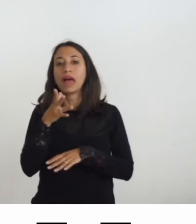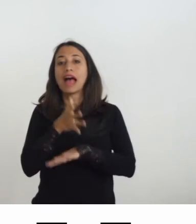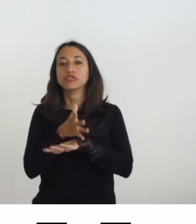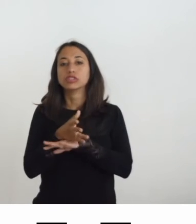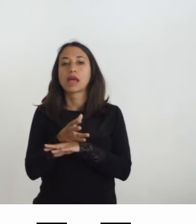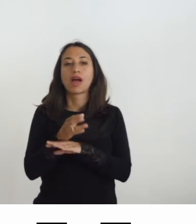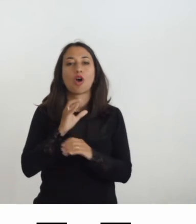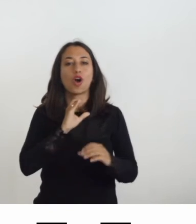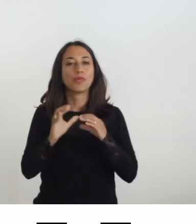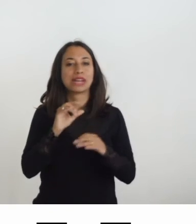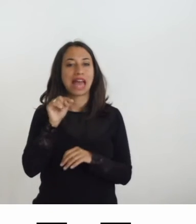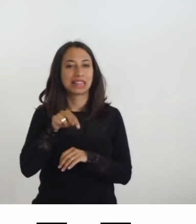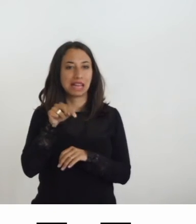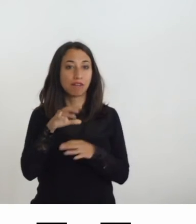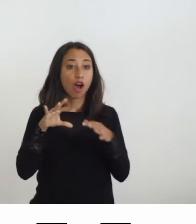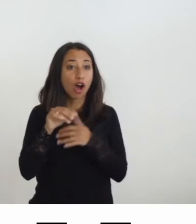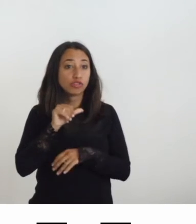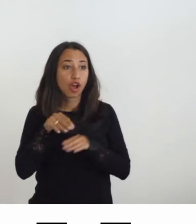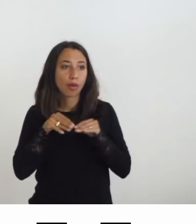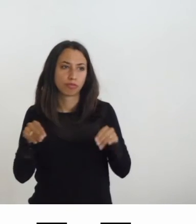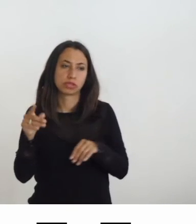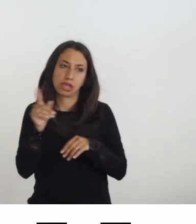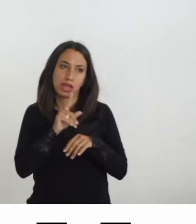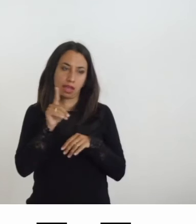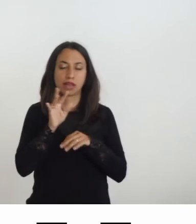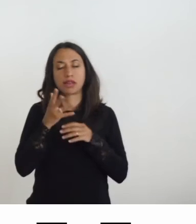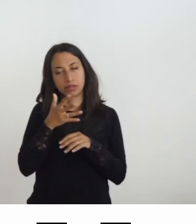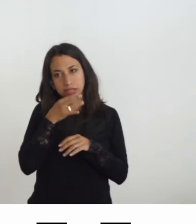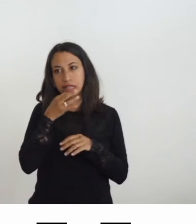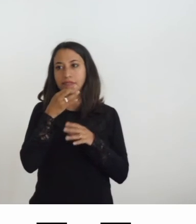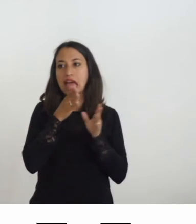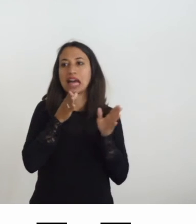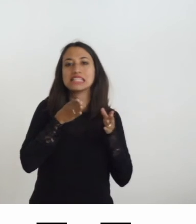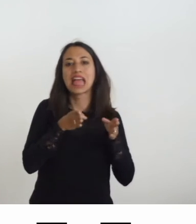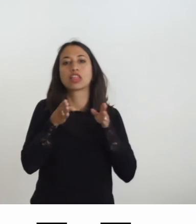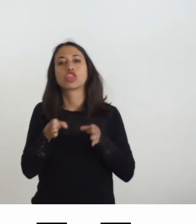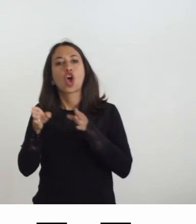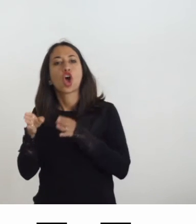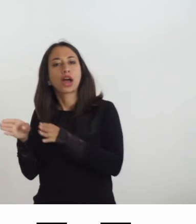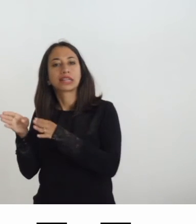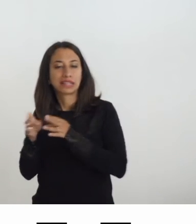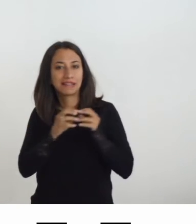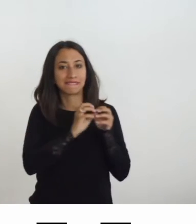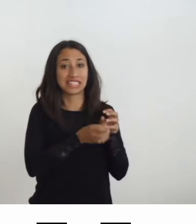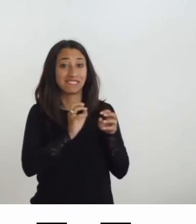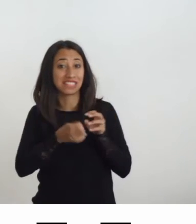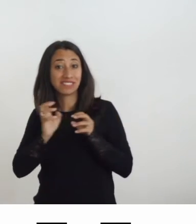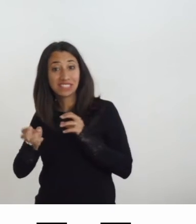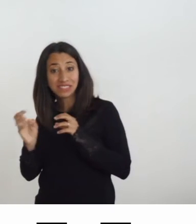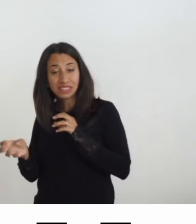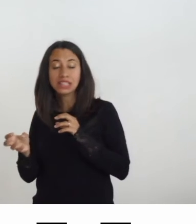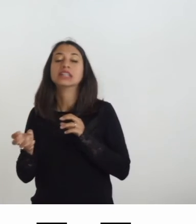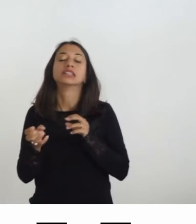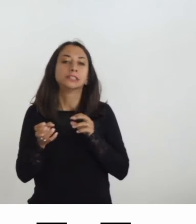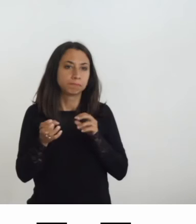'accessibilità museale ma l'accessibilità comunicativa nei diversi settori dai libri web all'intelligenza artificiale ai webinar